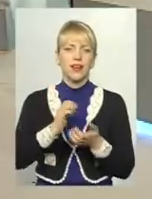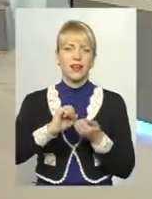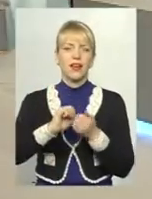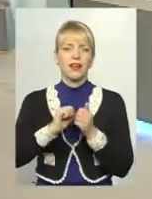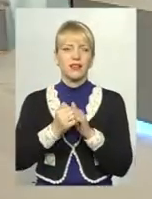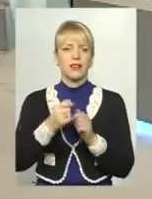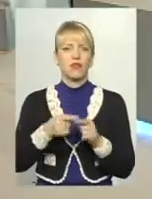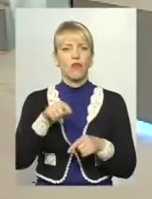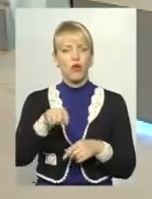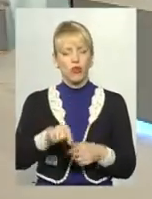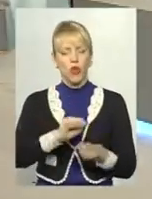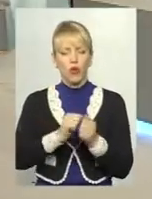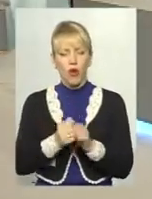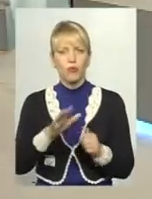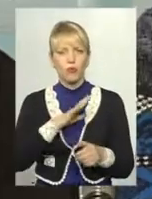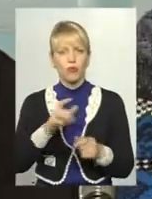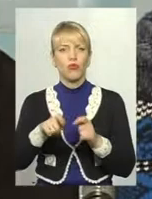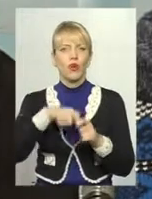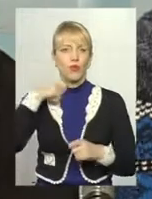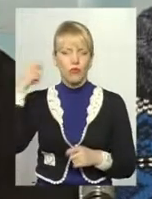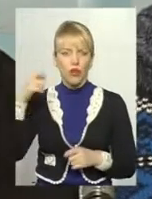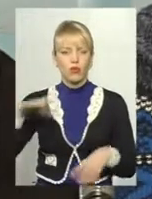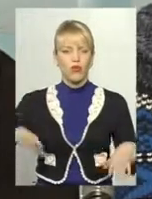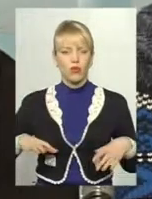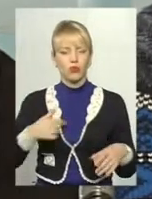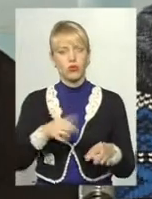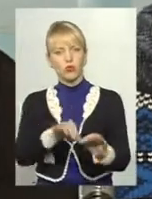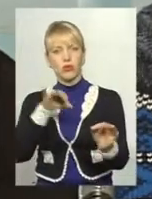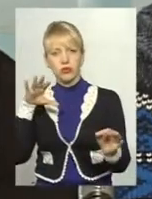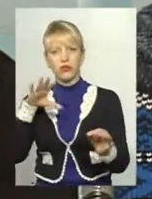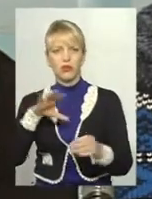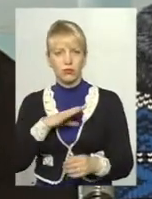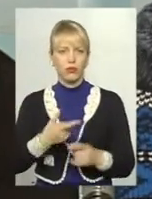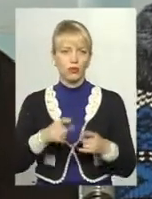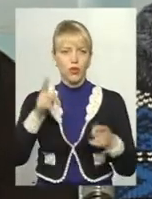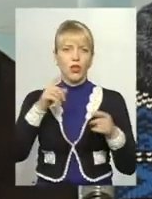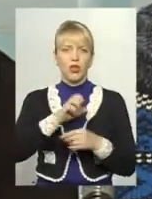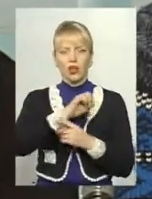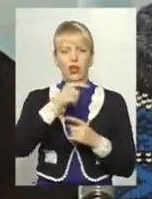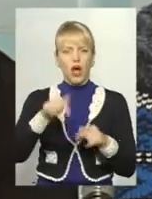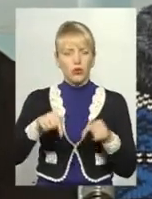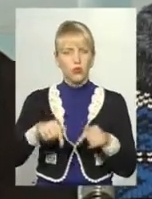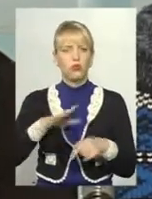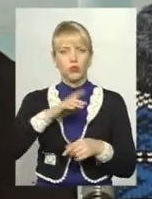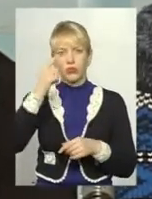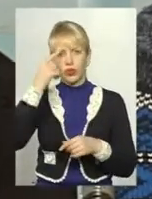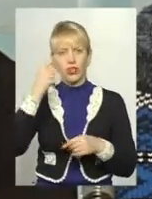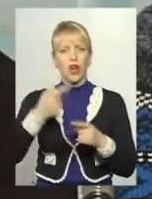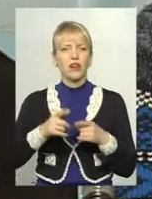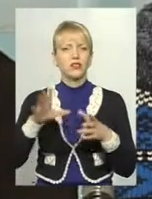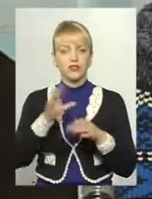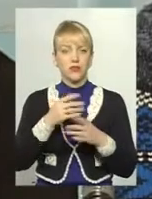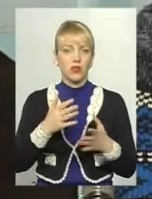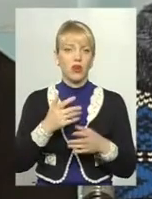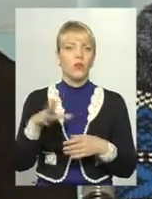прив'язував коня, тут пускав стріли, а тут їв свої індіанські страви, всі в шоці, супер. Тому я зроблю, якщо